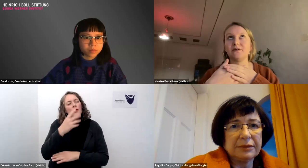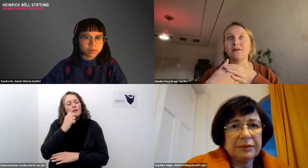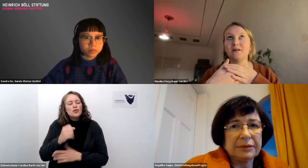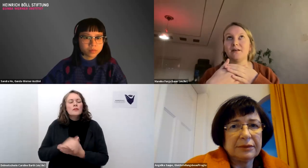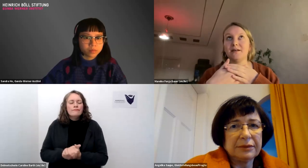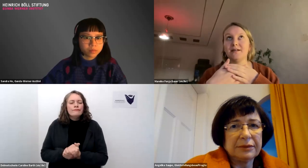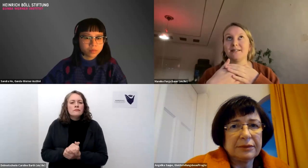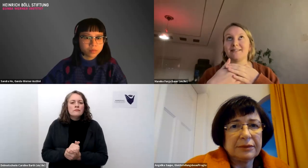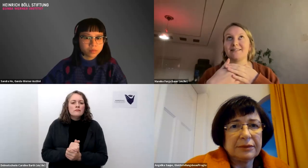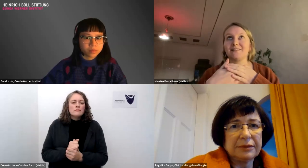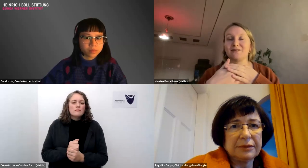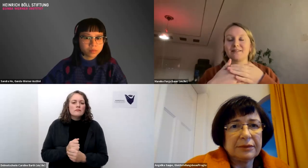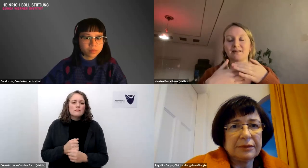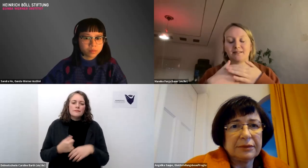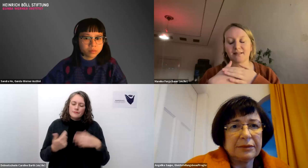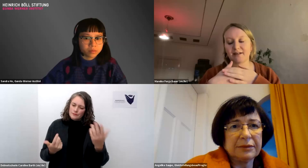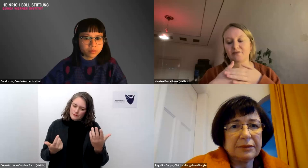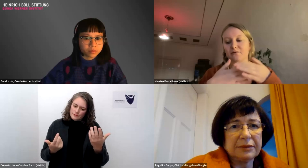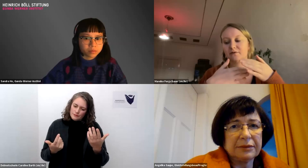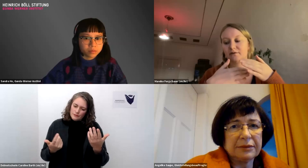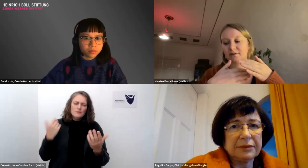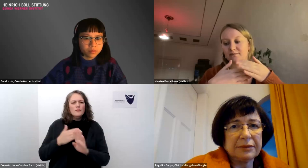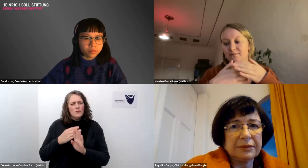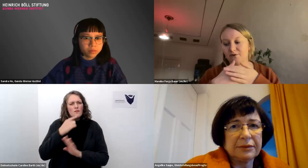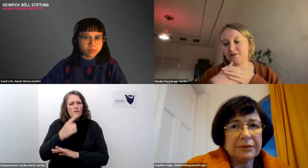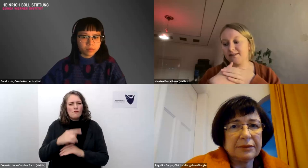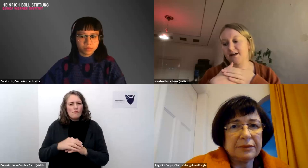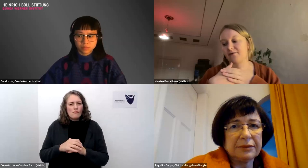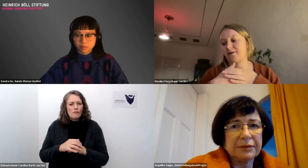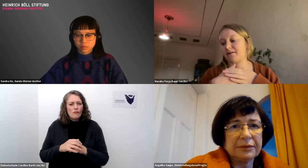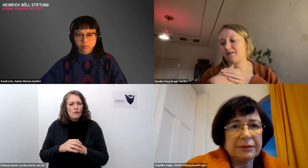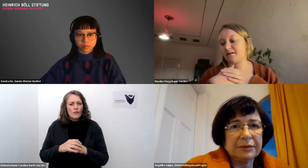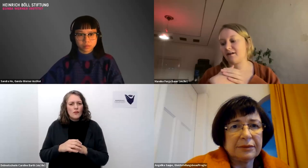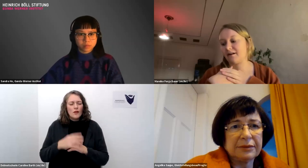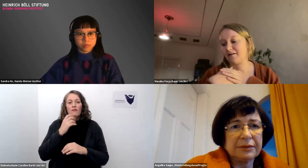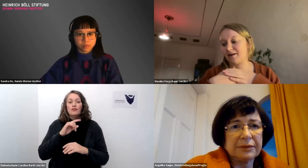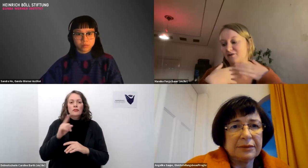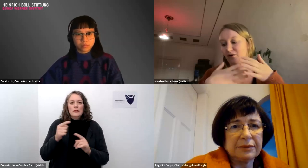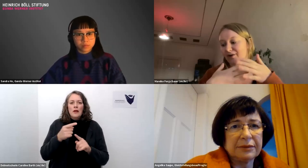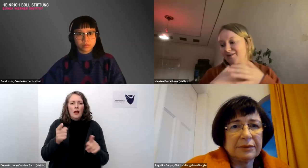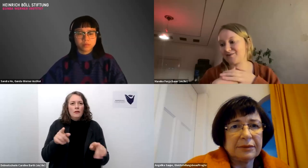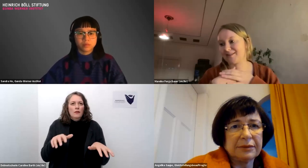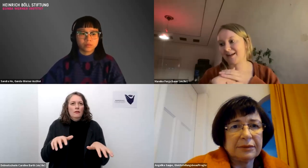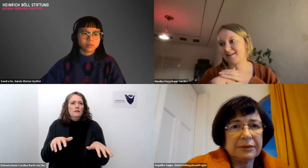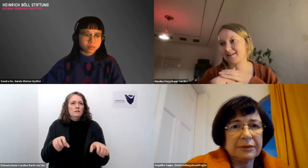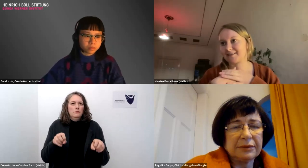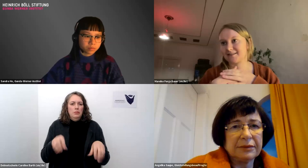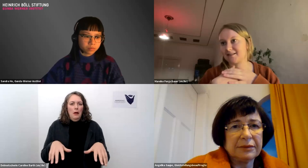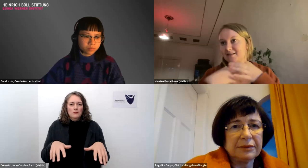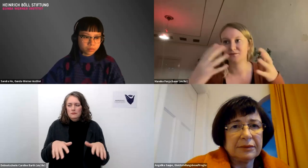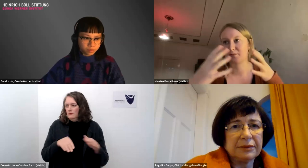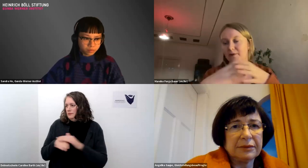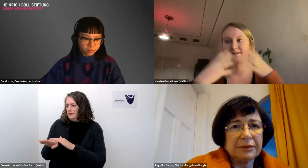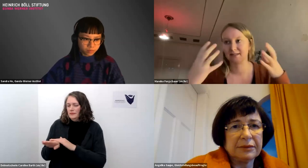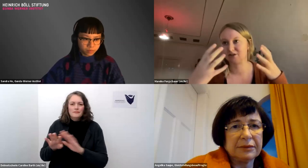das und das hatte ich ja gesagt also ne ich möchte nicht den eindruck erzeugen sozusagen dass